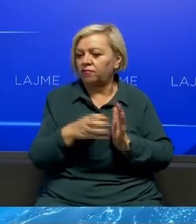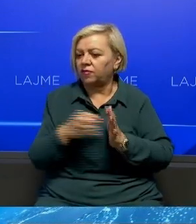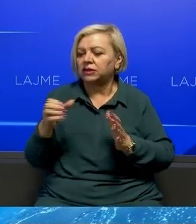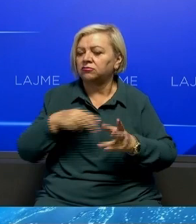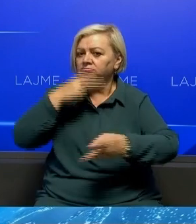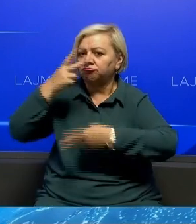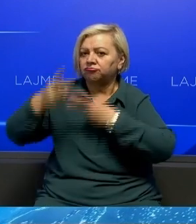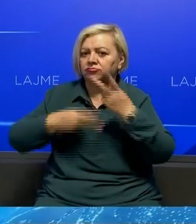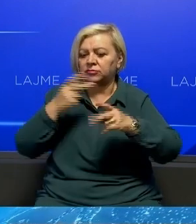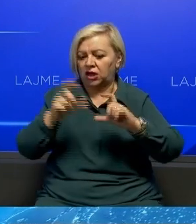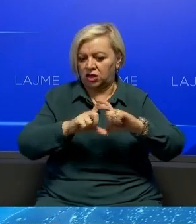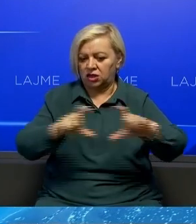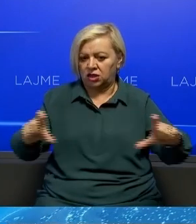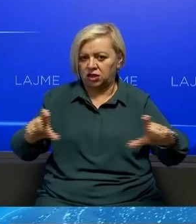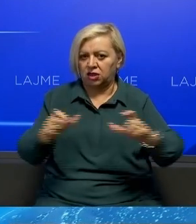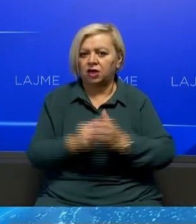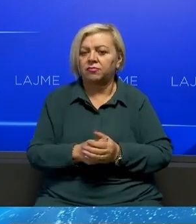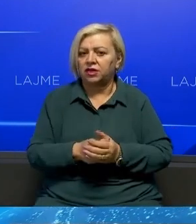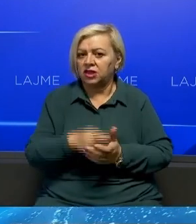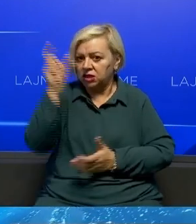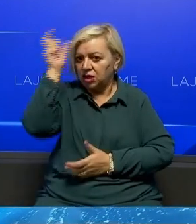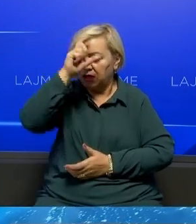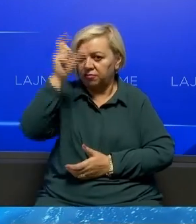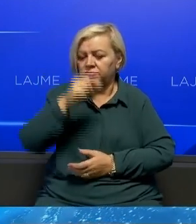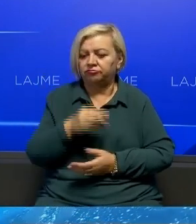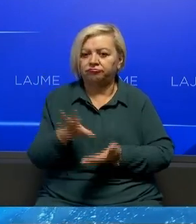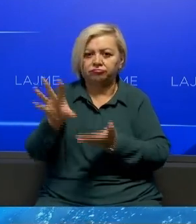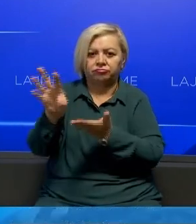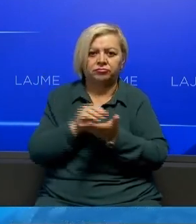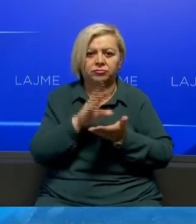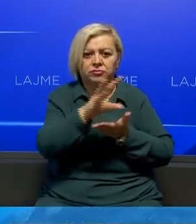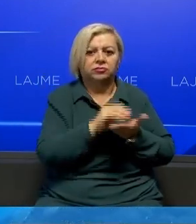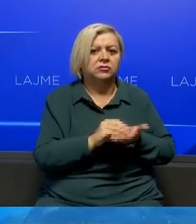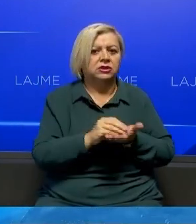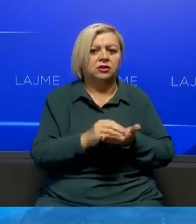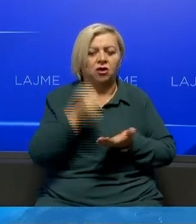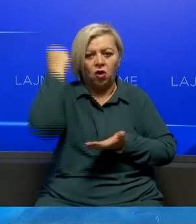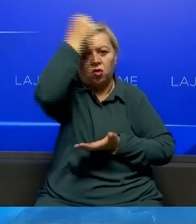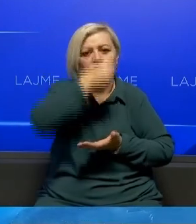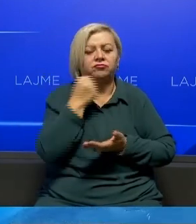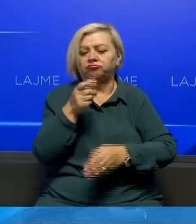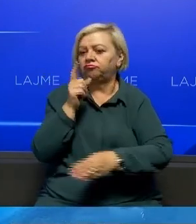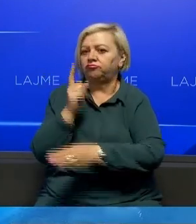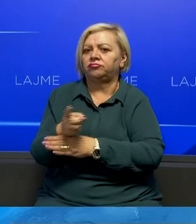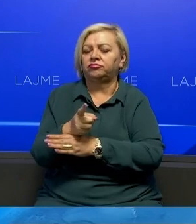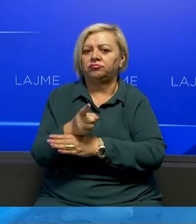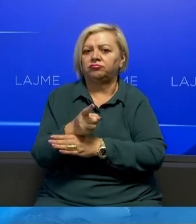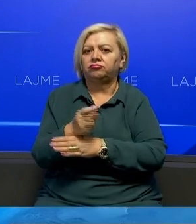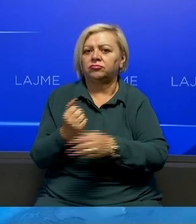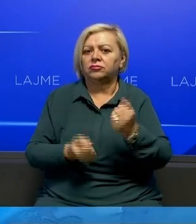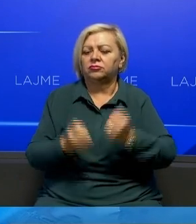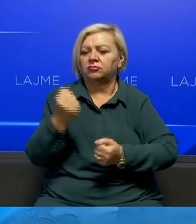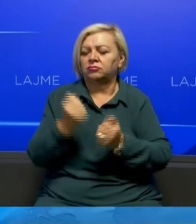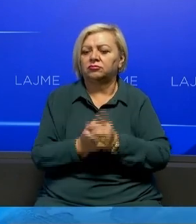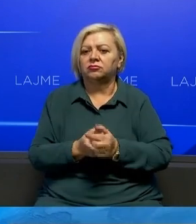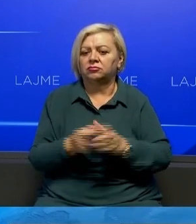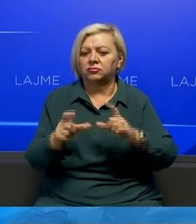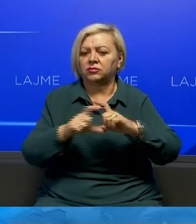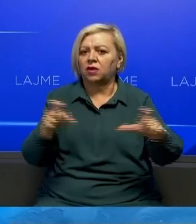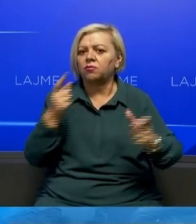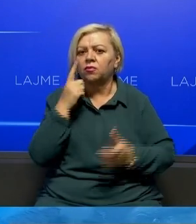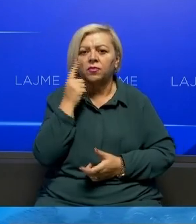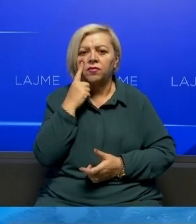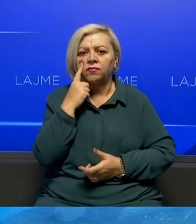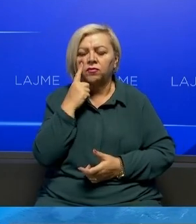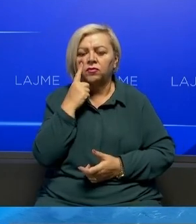aksionin që targat me registrime serbe tim bledhë në gjithë Kosovën, duke i urdhëruar nga si që timarin targat provuse